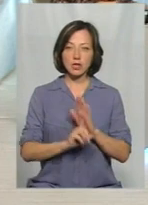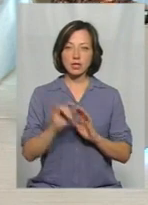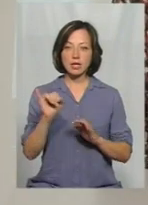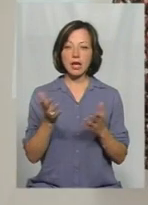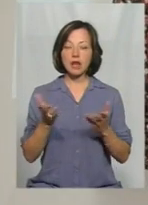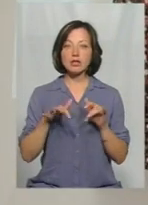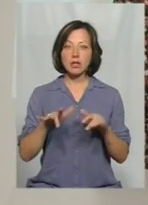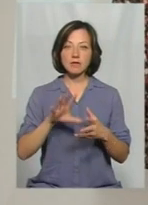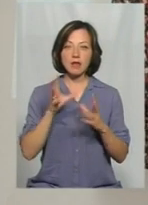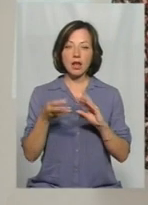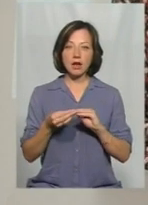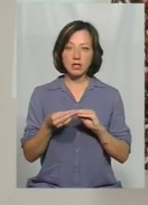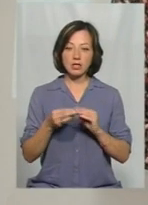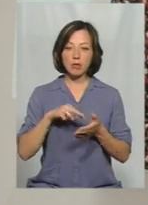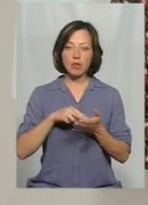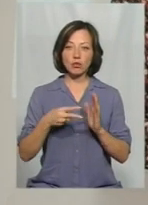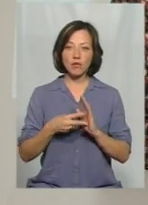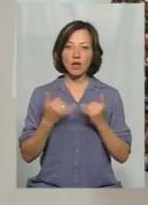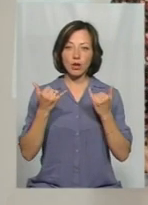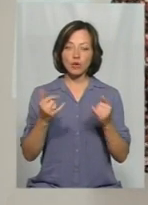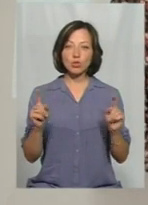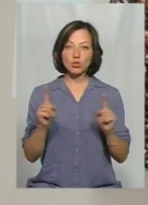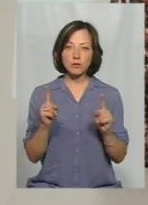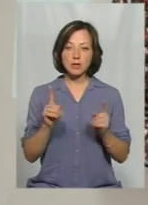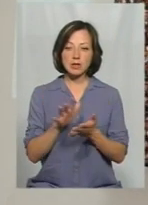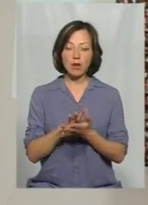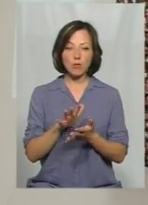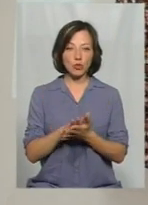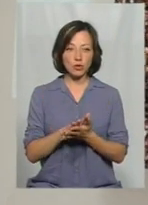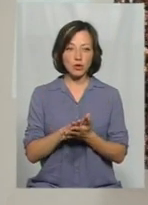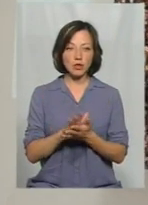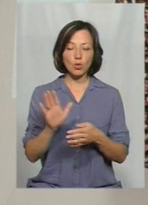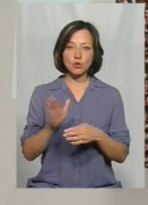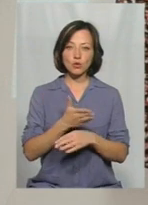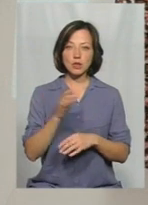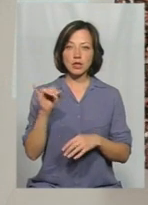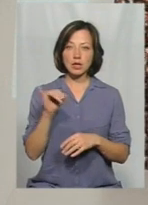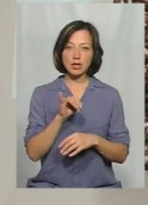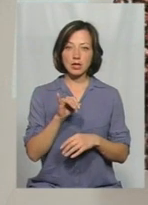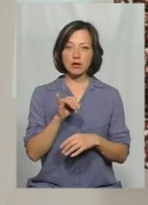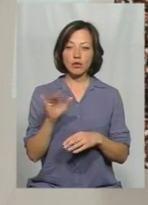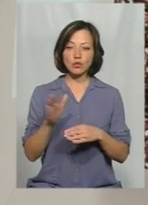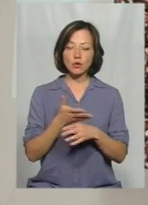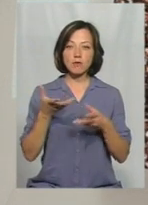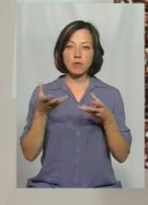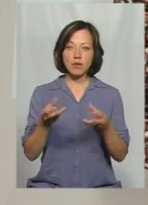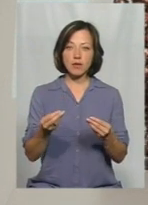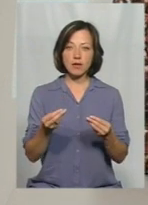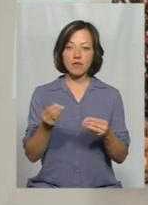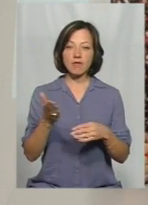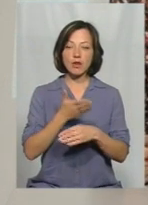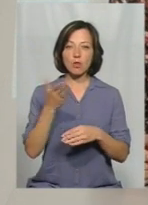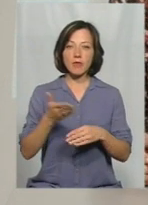і які заходи взагалі запланували для того, щоб забруднення усунути і усунути вплив самого